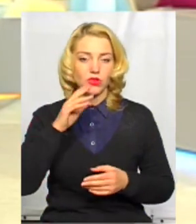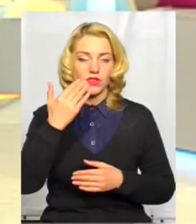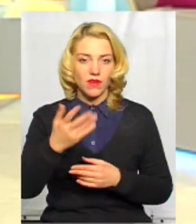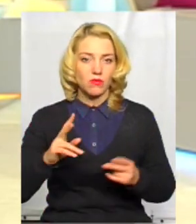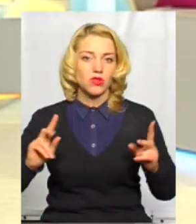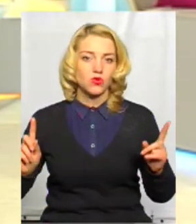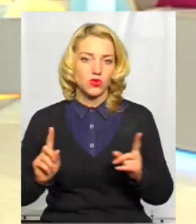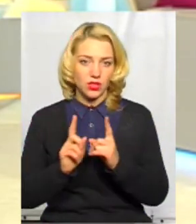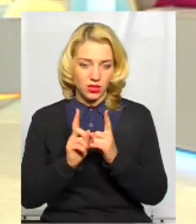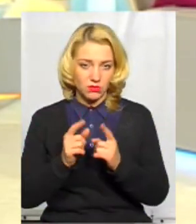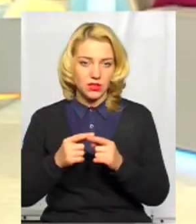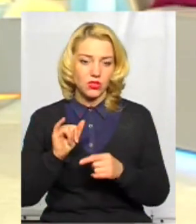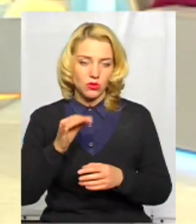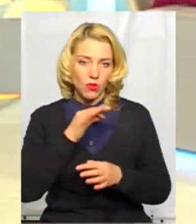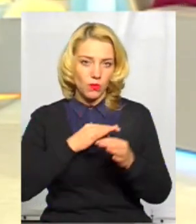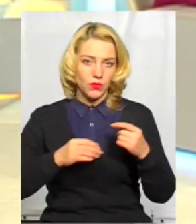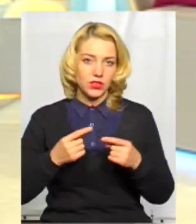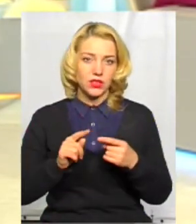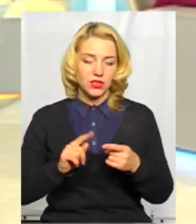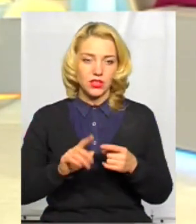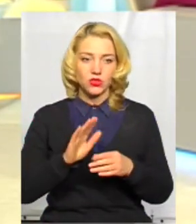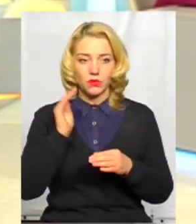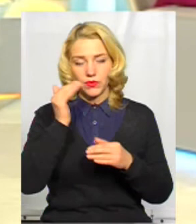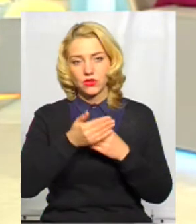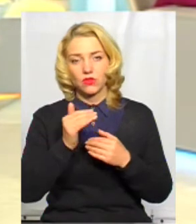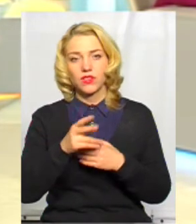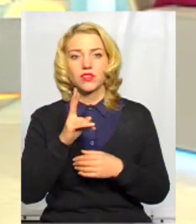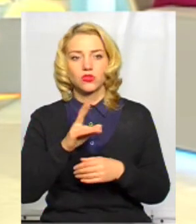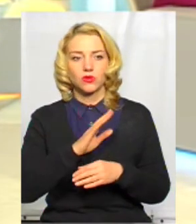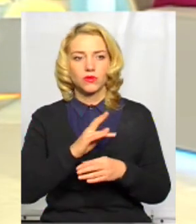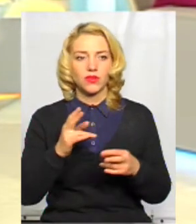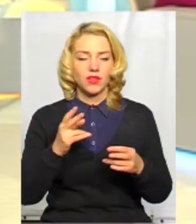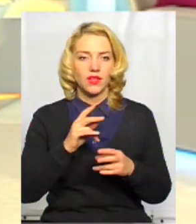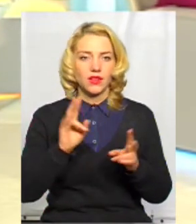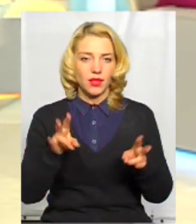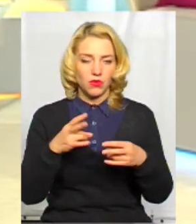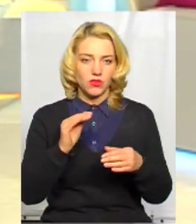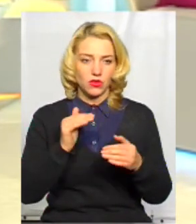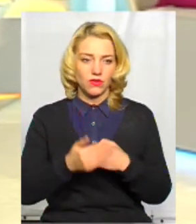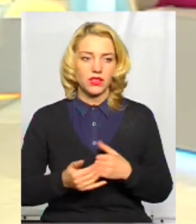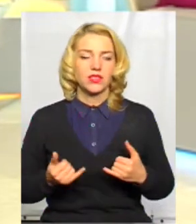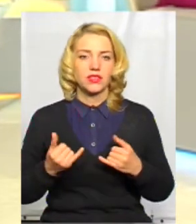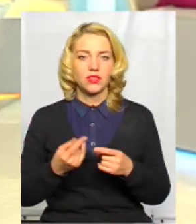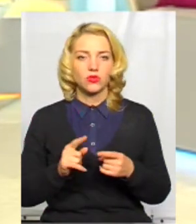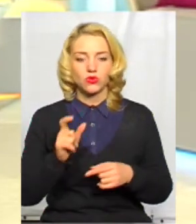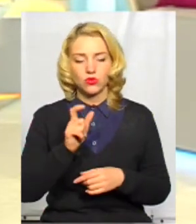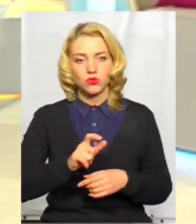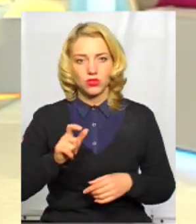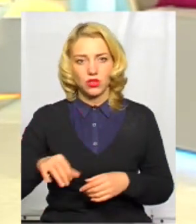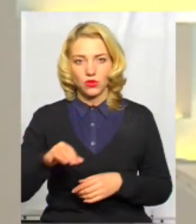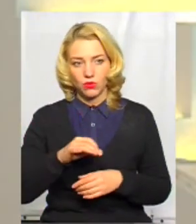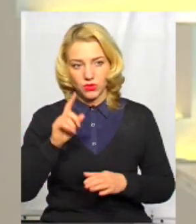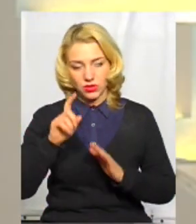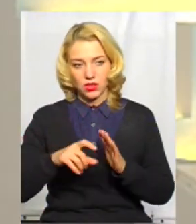знаєте, але не хочете озвучити? Так, але озвучувати не хочу. Знаєте, щоб не сховалися ті, хто не має сховатися. Зрозуміло. Для того, щоб жителі області